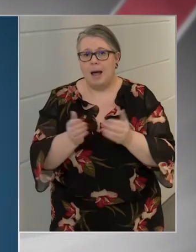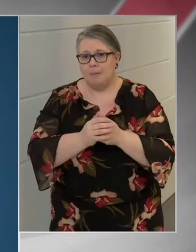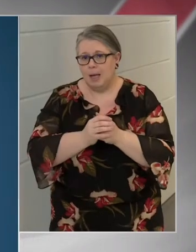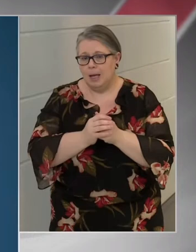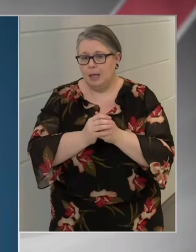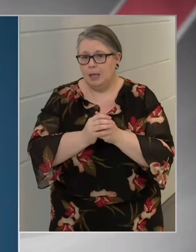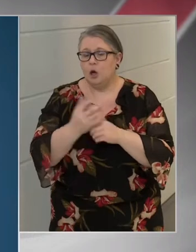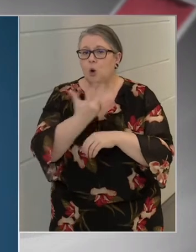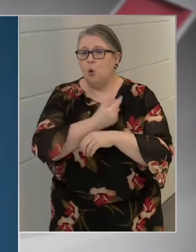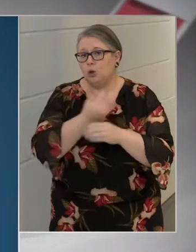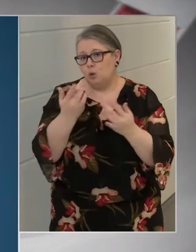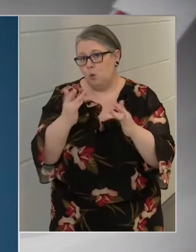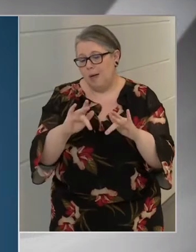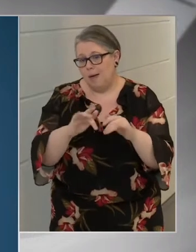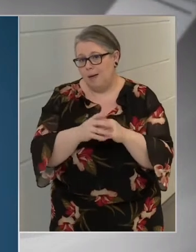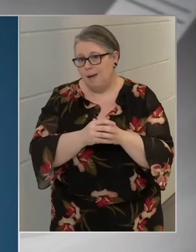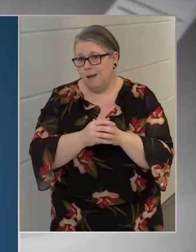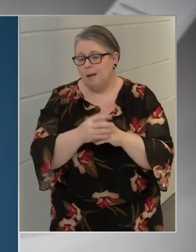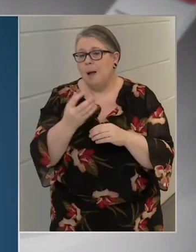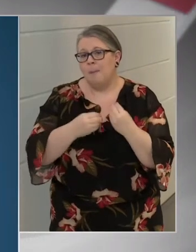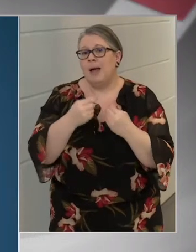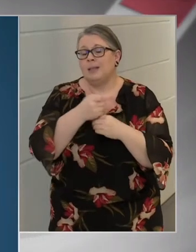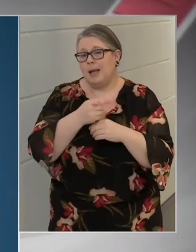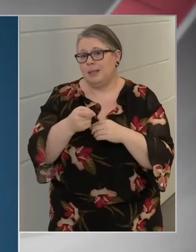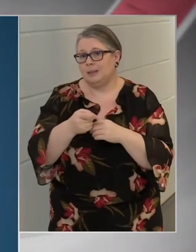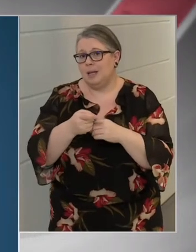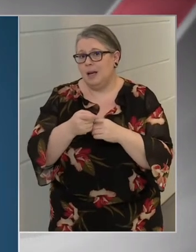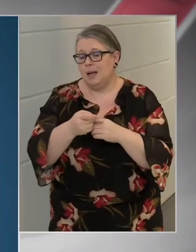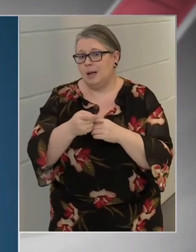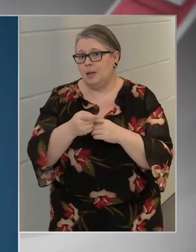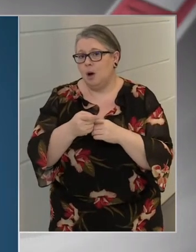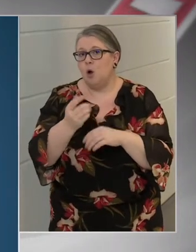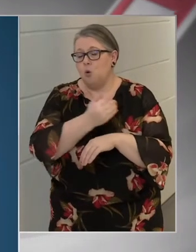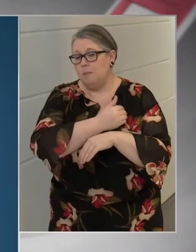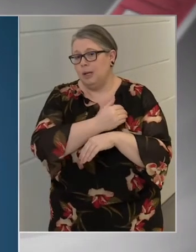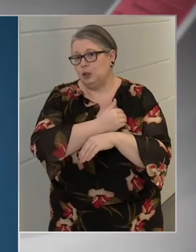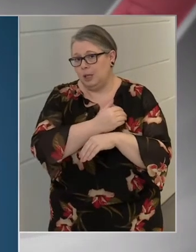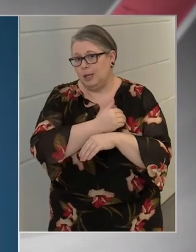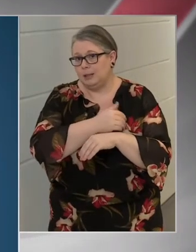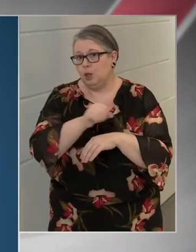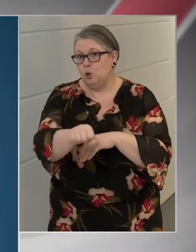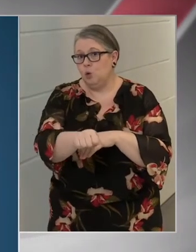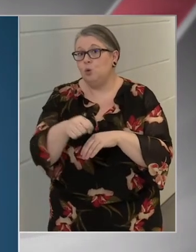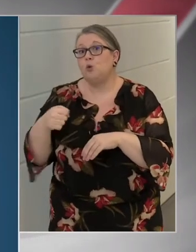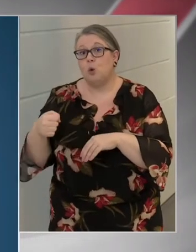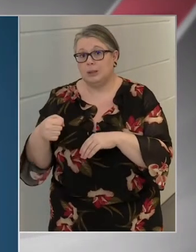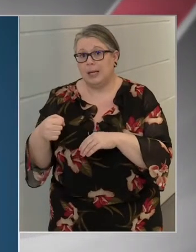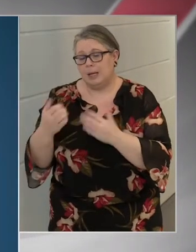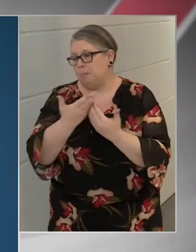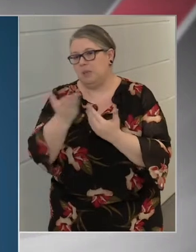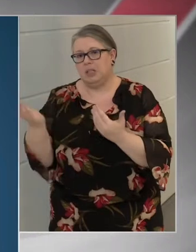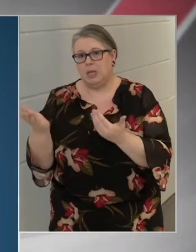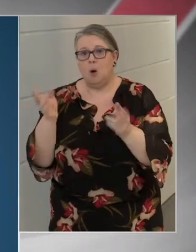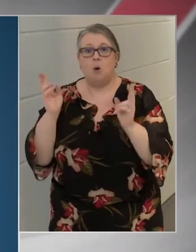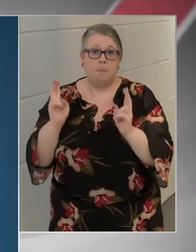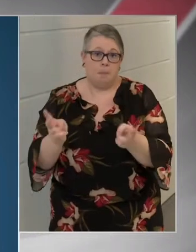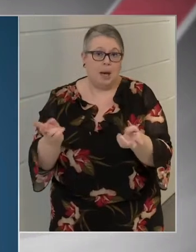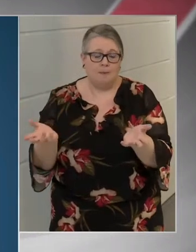oltóhelyen, hiszen ezek a hőmérsékletű hűtőszekrények mindenhol